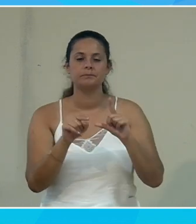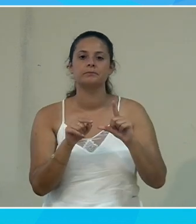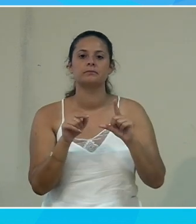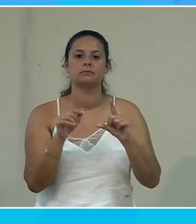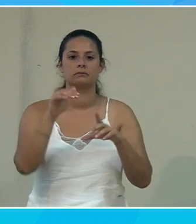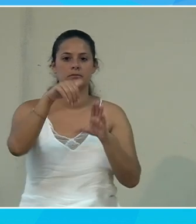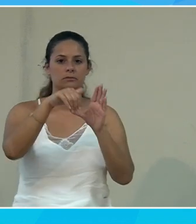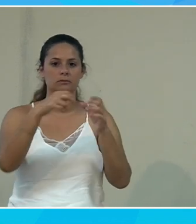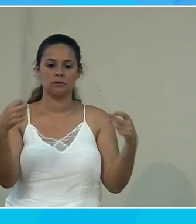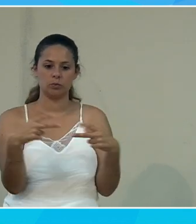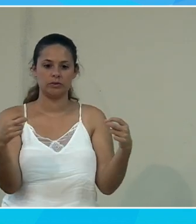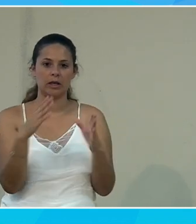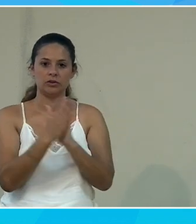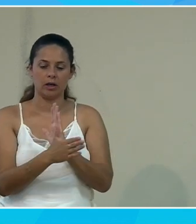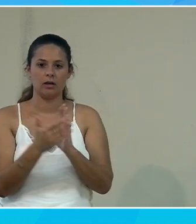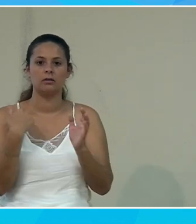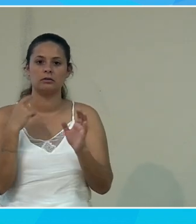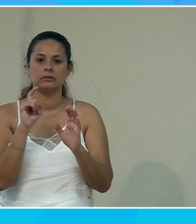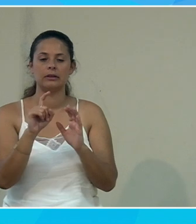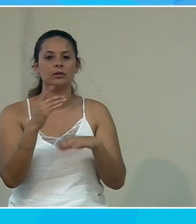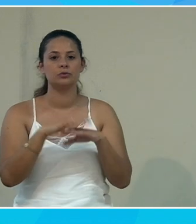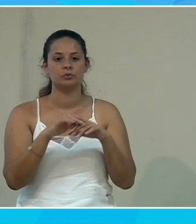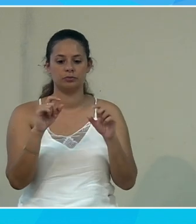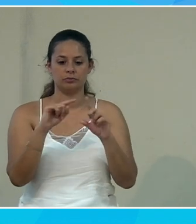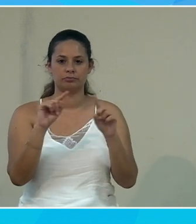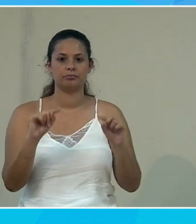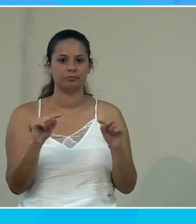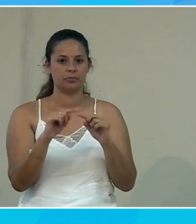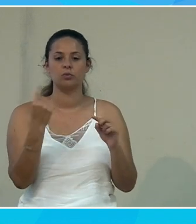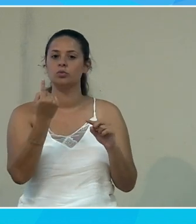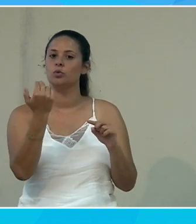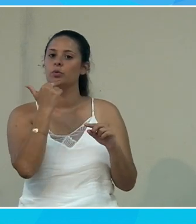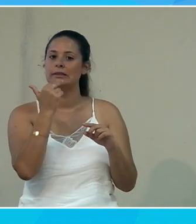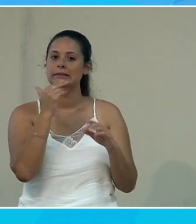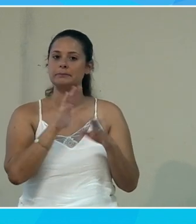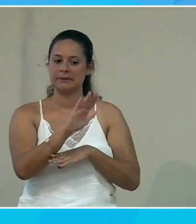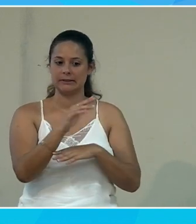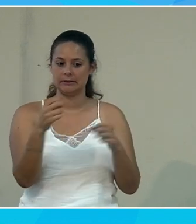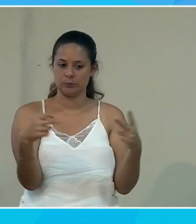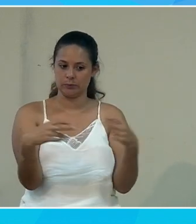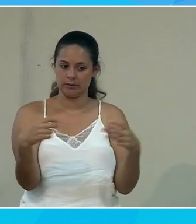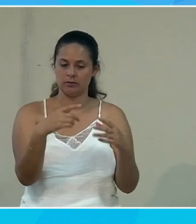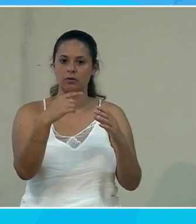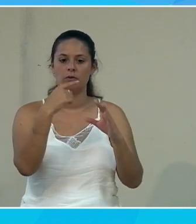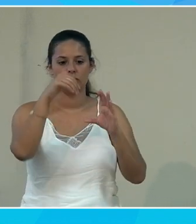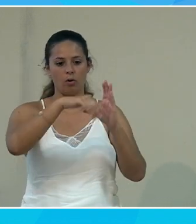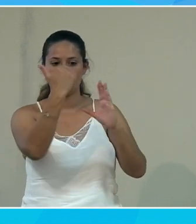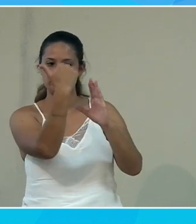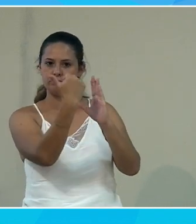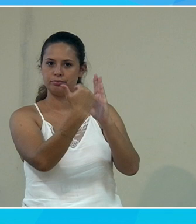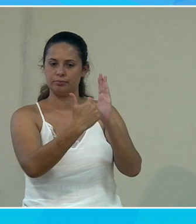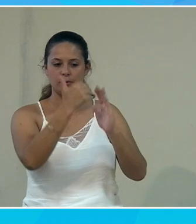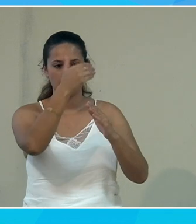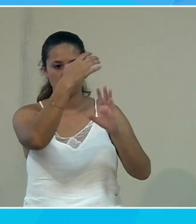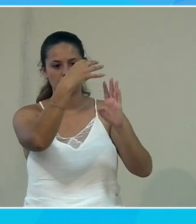j'ai du sous-titrage en direct donc je vais cliquer sur une case qui s'appelle toujours utiliser les sous-titres dans le menu déroulant je vais pouvoir